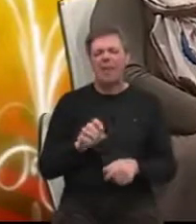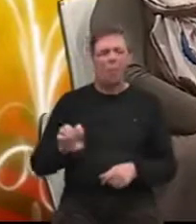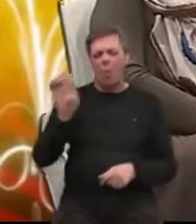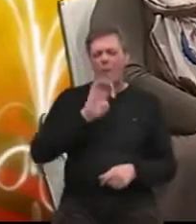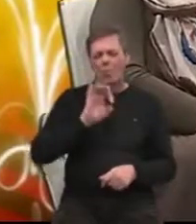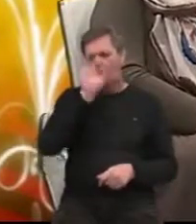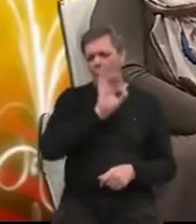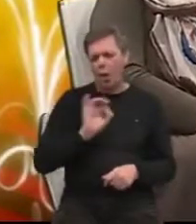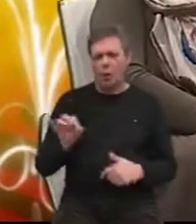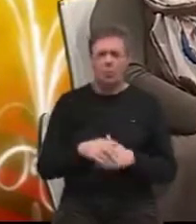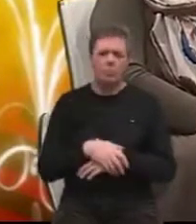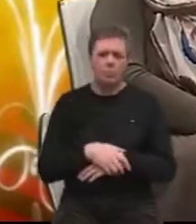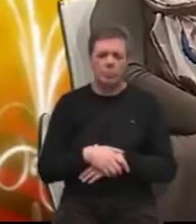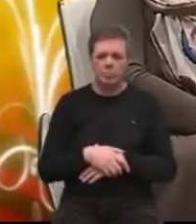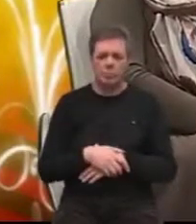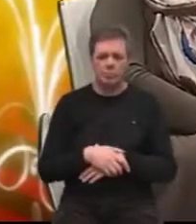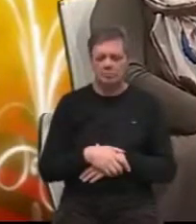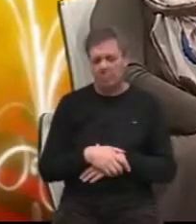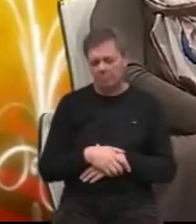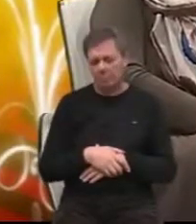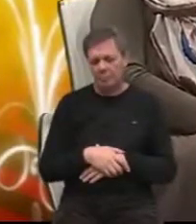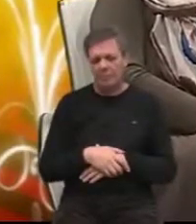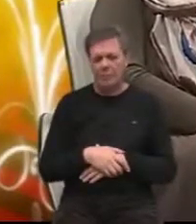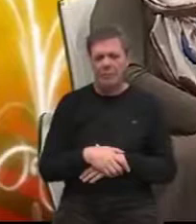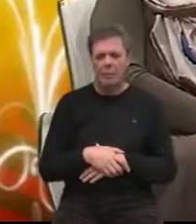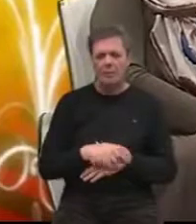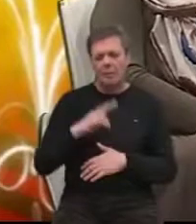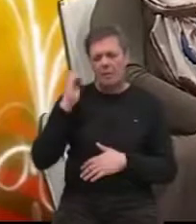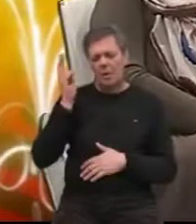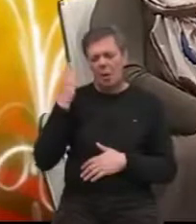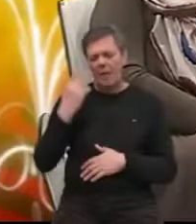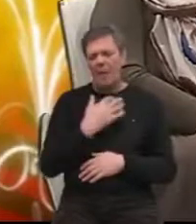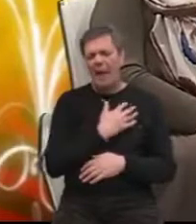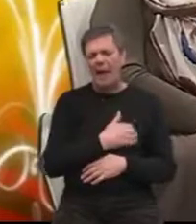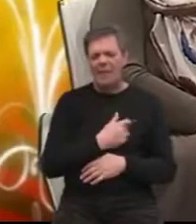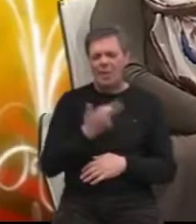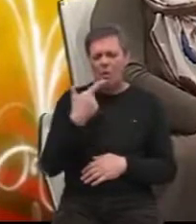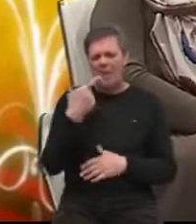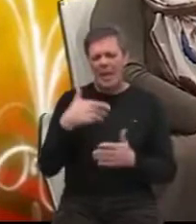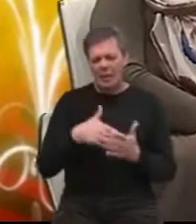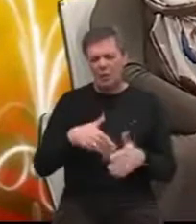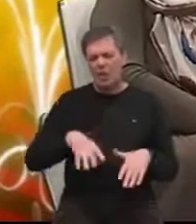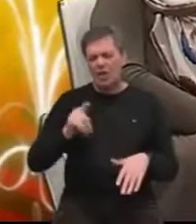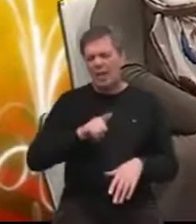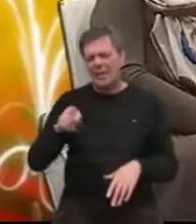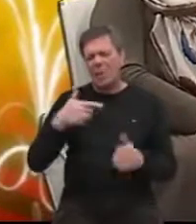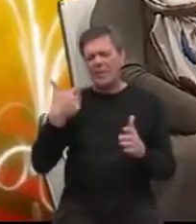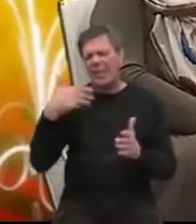projektu Interreg Slovenija Hrvatska za programsko razdoblje 2014. do 2020.